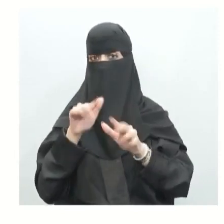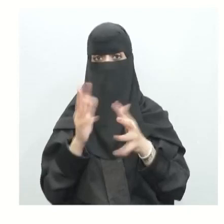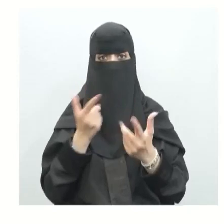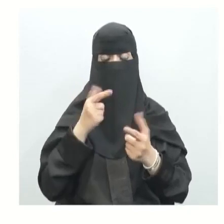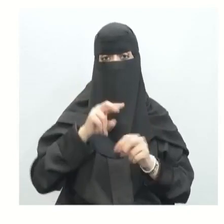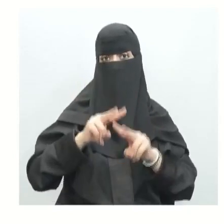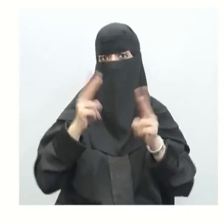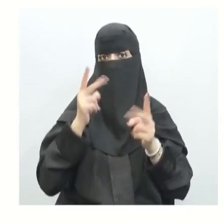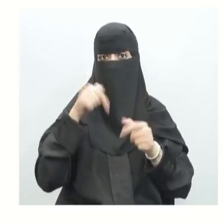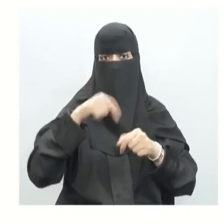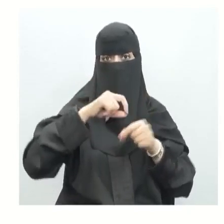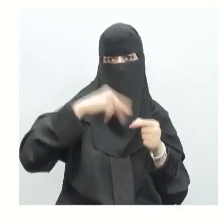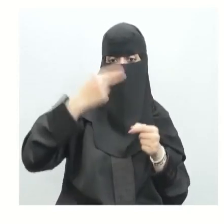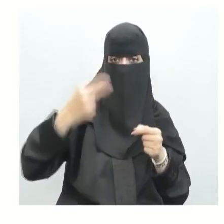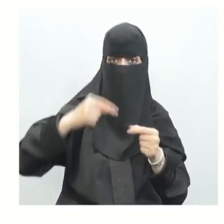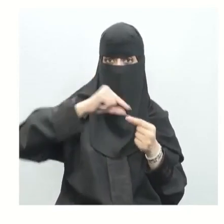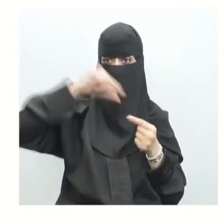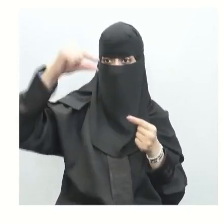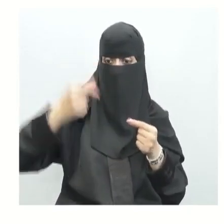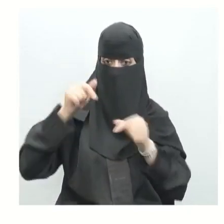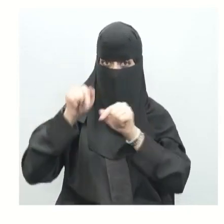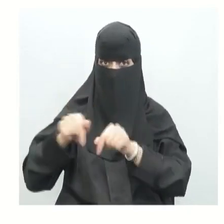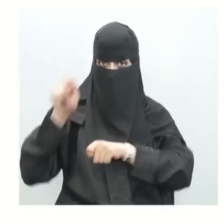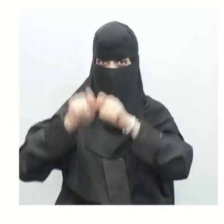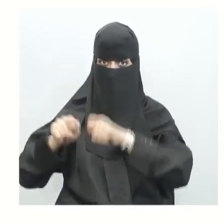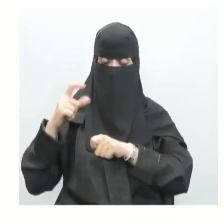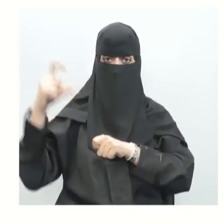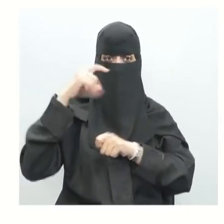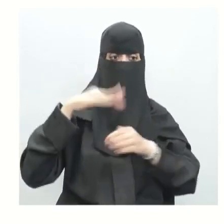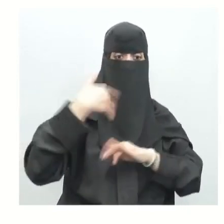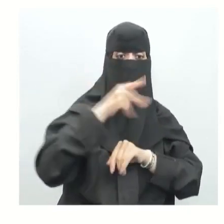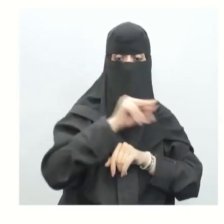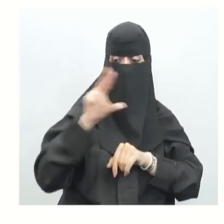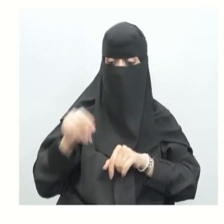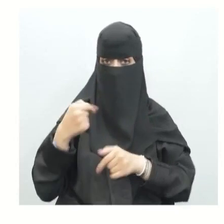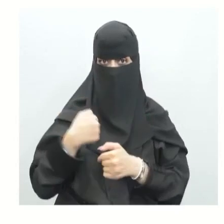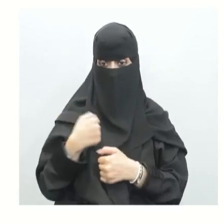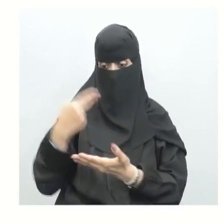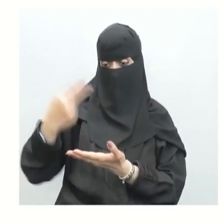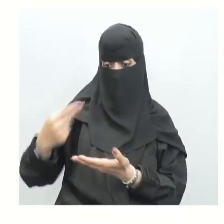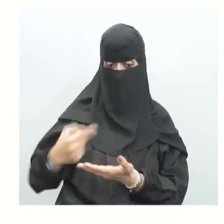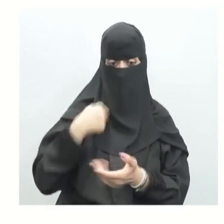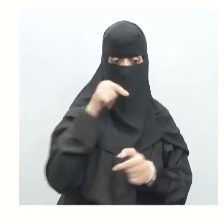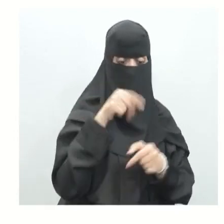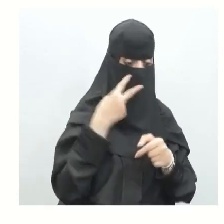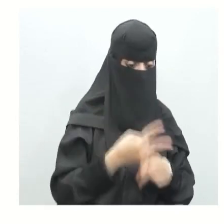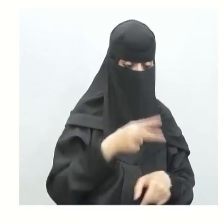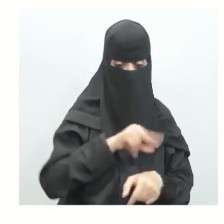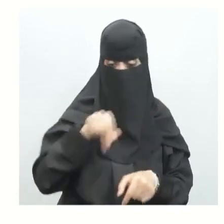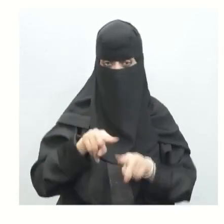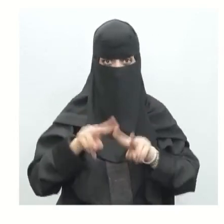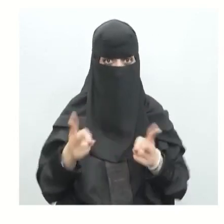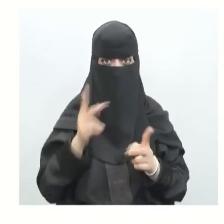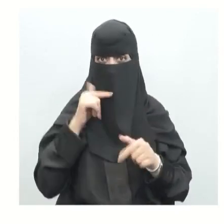يختلف رسم الجناح الذي أعددت في التجربة الاستهلالية عنه في هذه التجربة ذكرنا في التجربة الاستهلالية